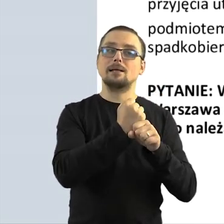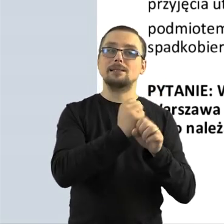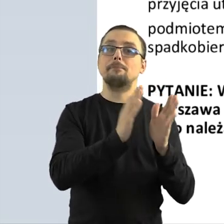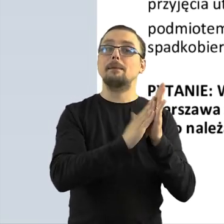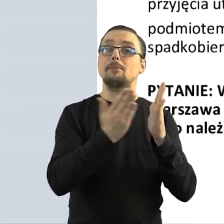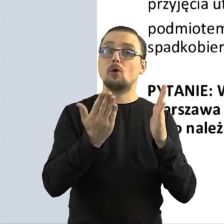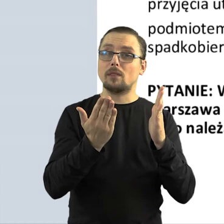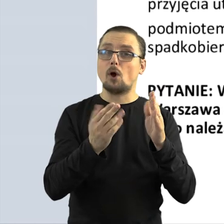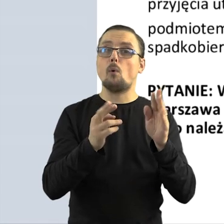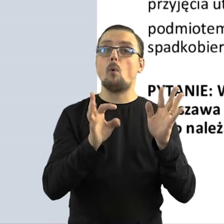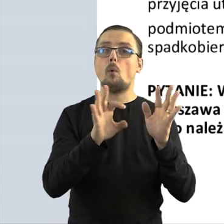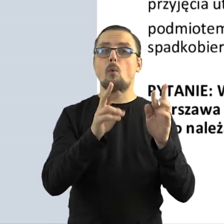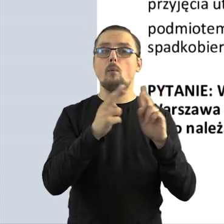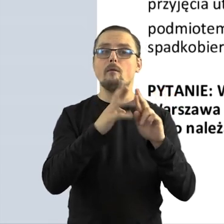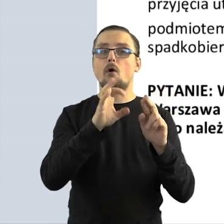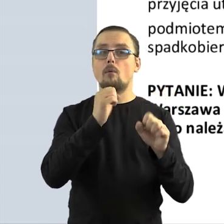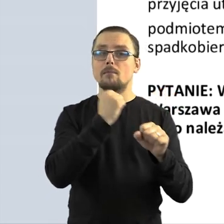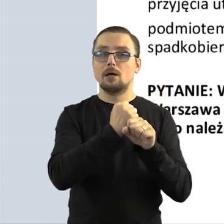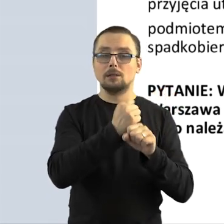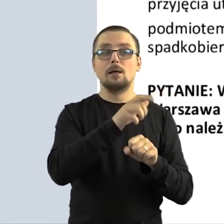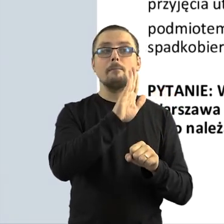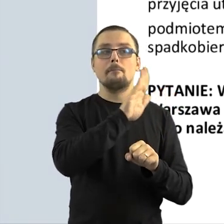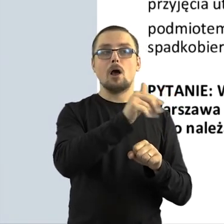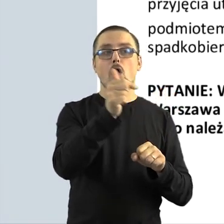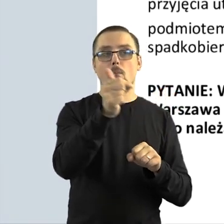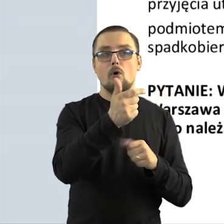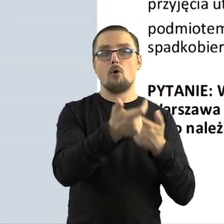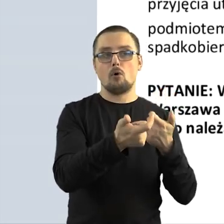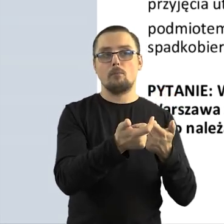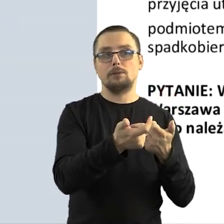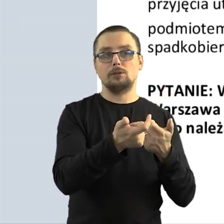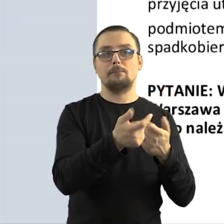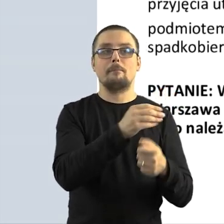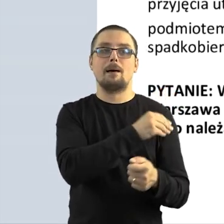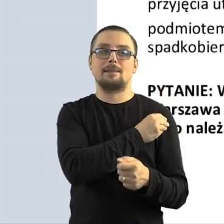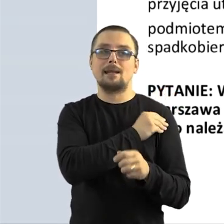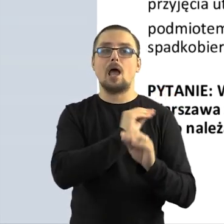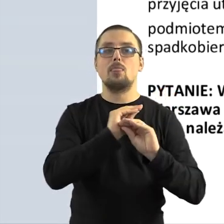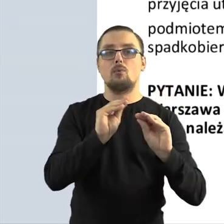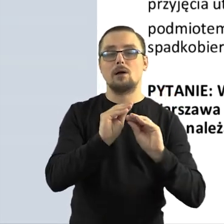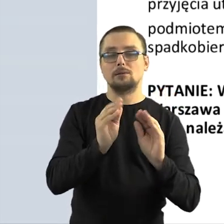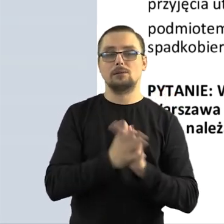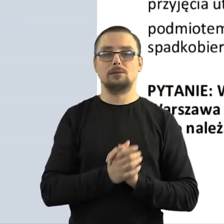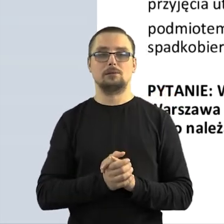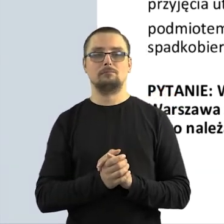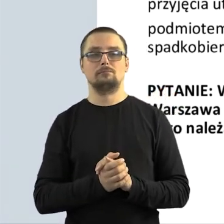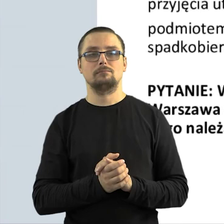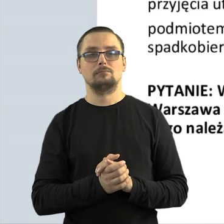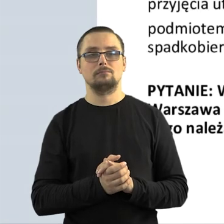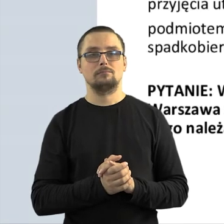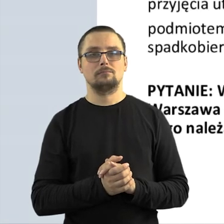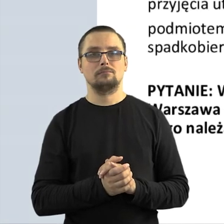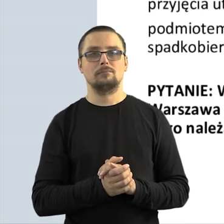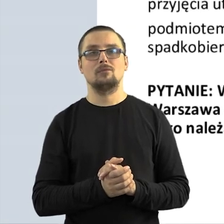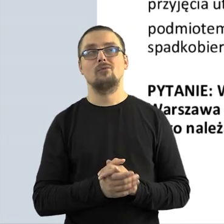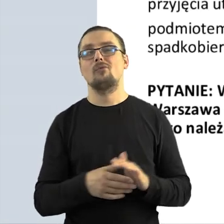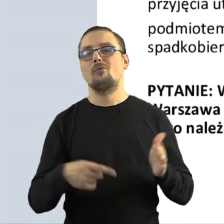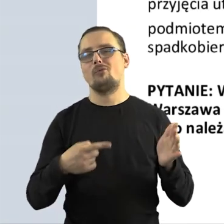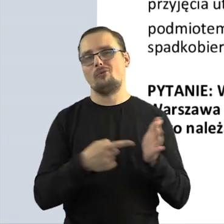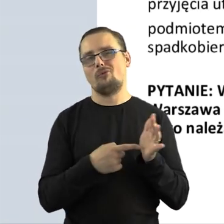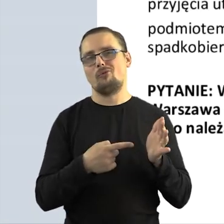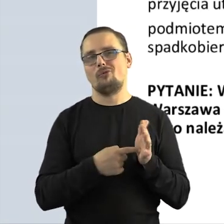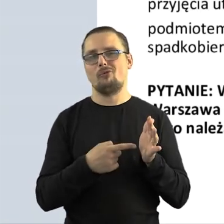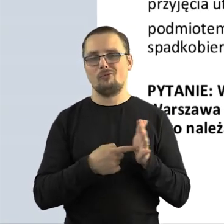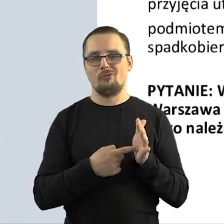a pracują w bibliotece na umowę o pracę i tworzenie zasobów edukacyjnych jest w Państwa obowiązkach służbowych, jest w Państwa